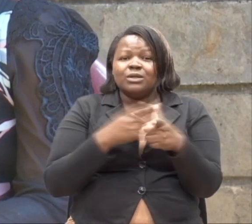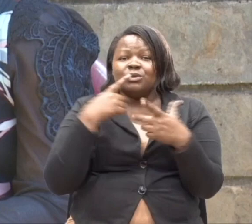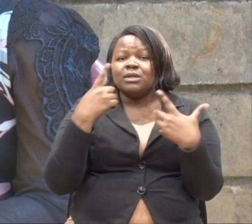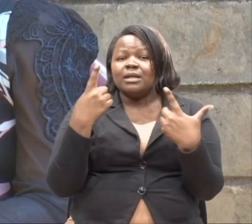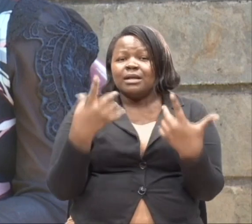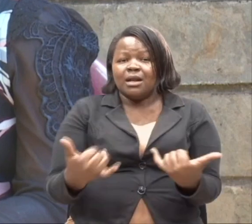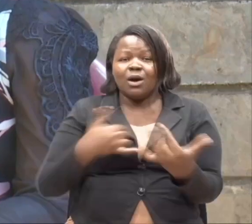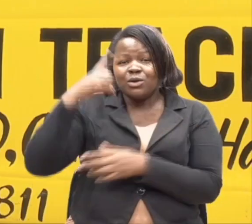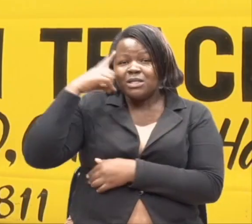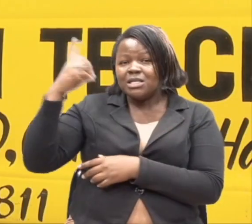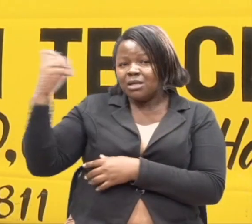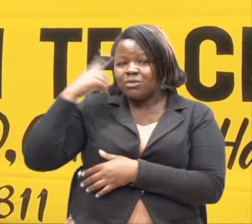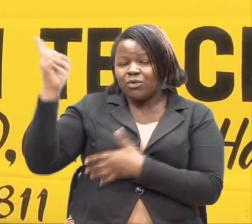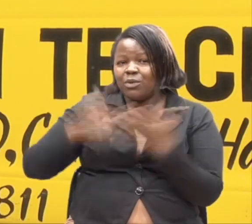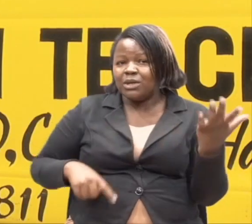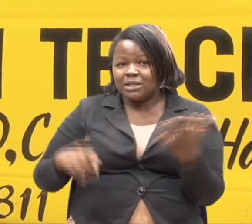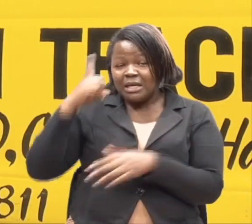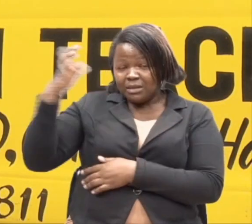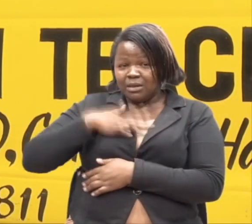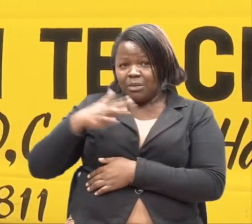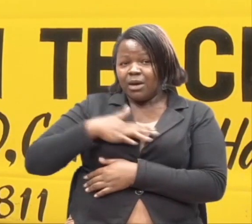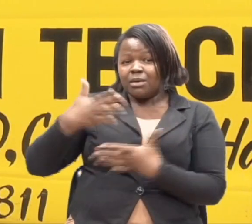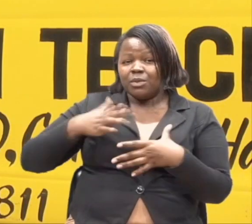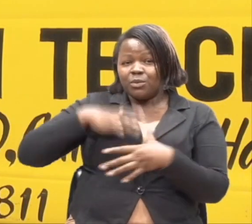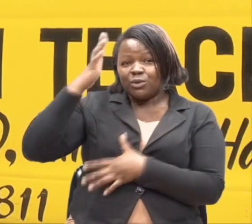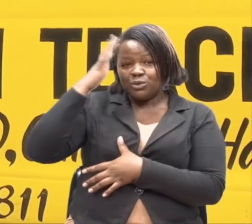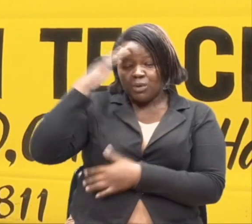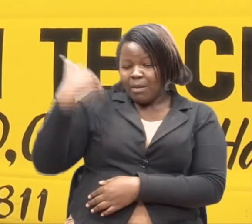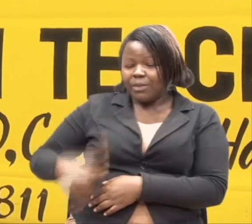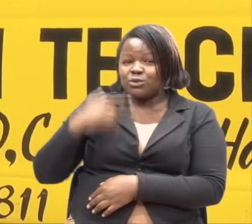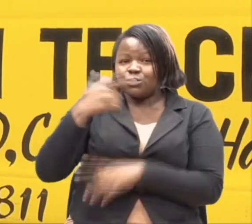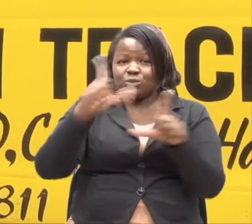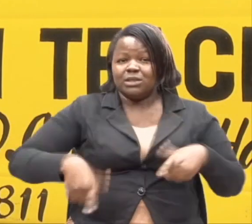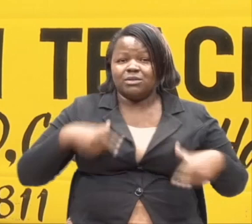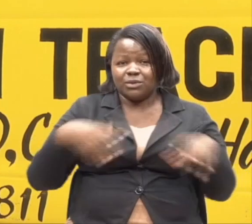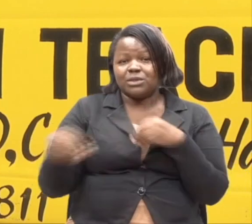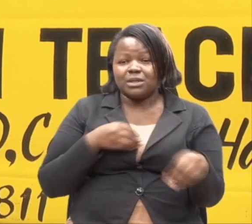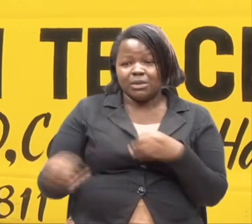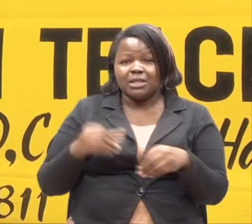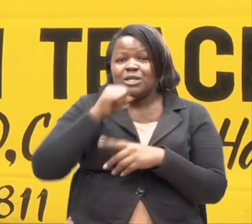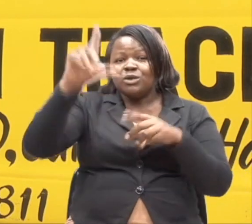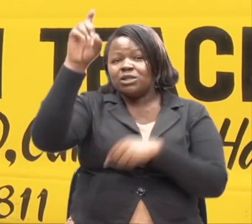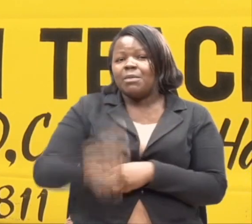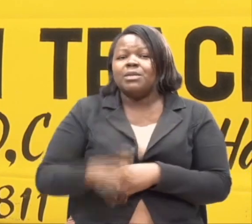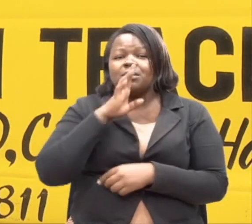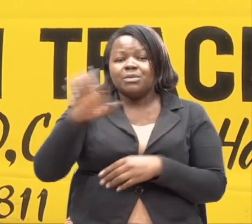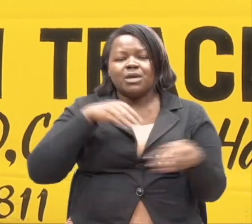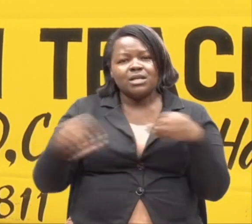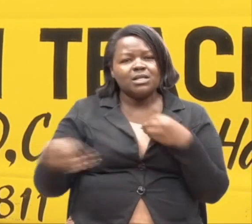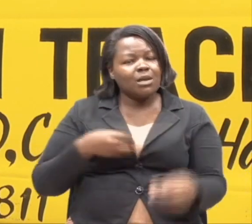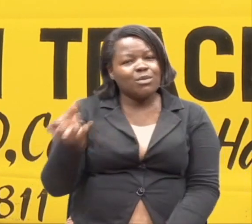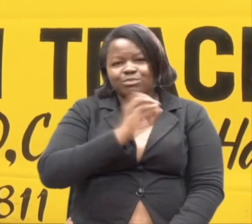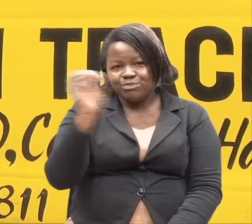Njoonzi hii yangu ni ya kwamba. Watu watambu ya kwamba. Mutu ambaya naishi na ulemavu. Si lazima we mulemavu.